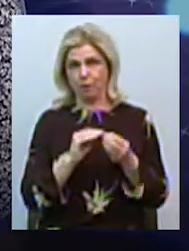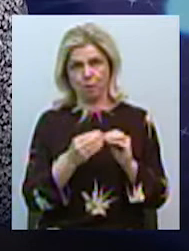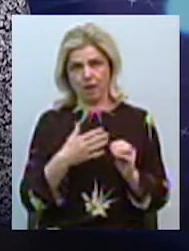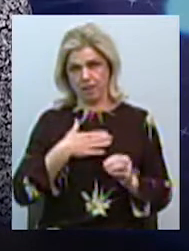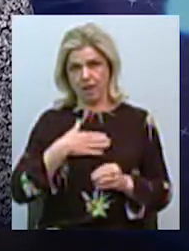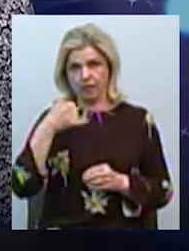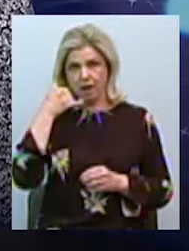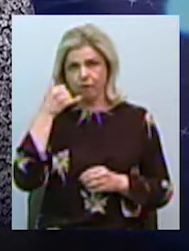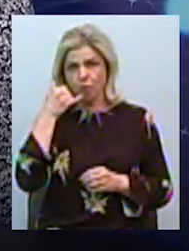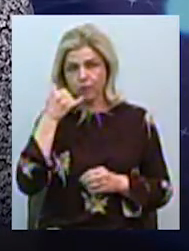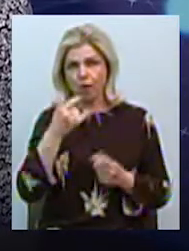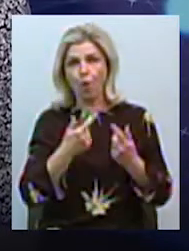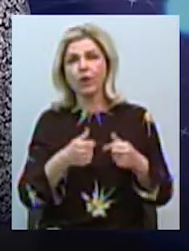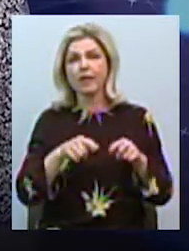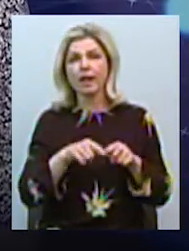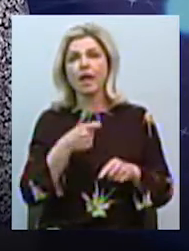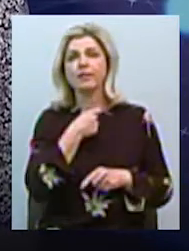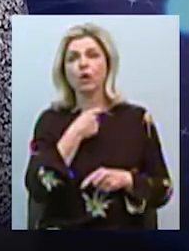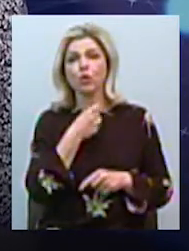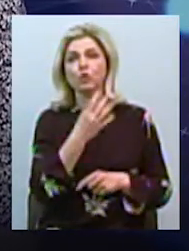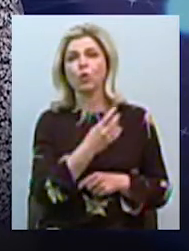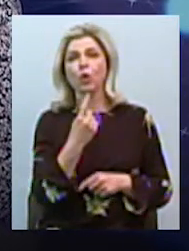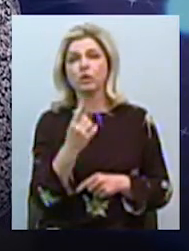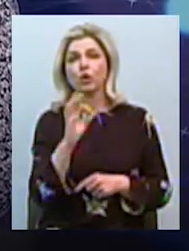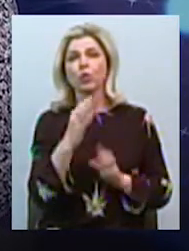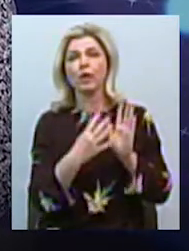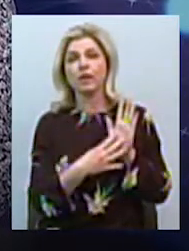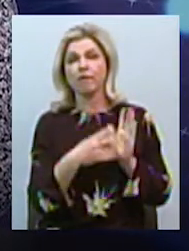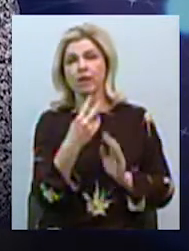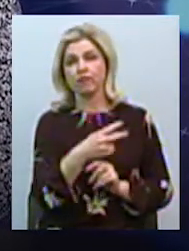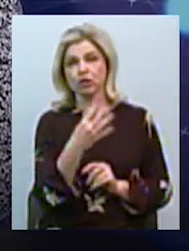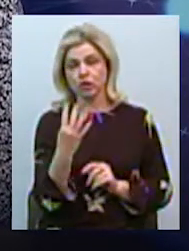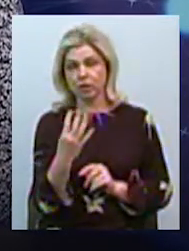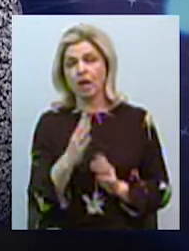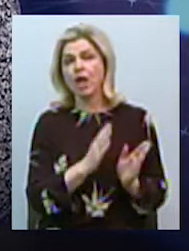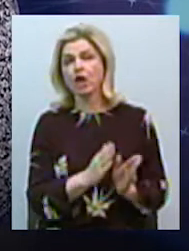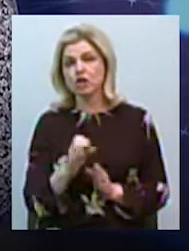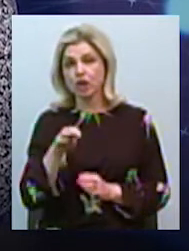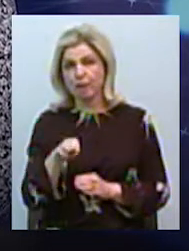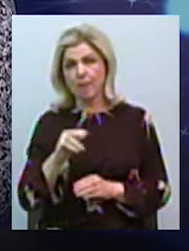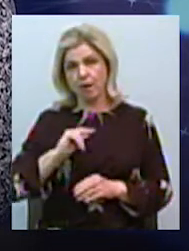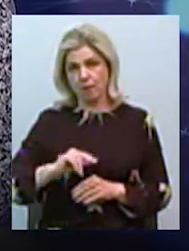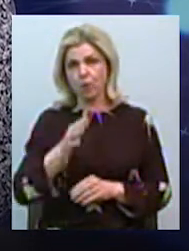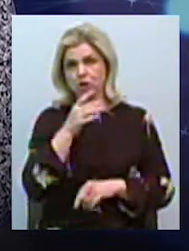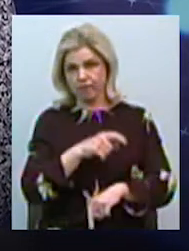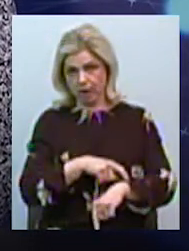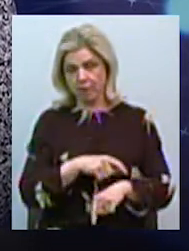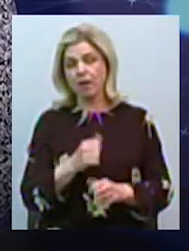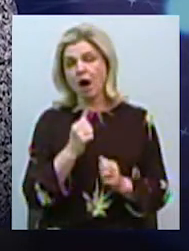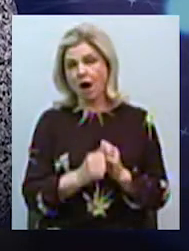телефони, віддіління ендокринології 4109-24. Тобто в режимі робочого часу кожен, хто